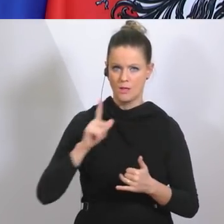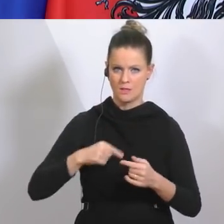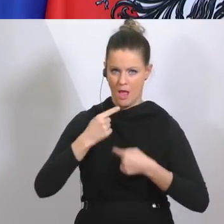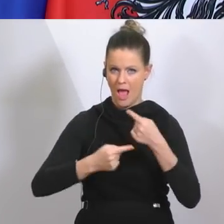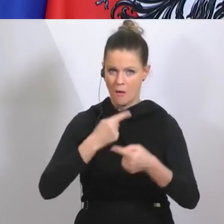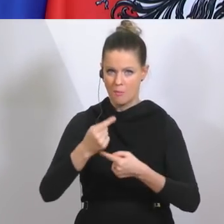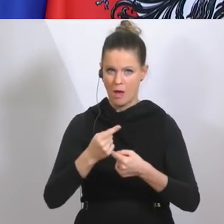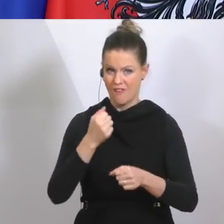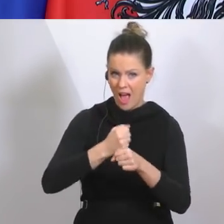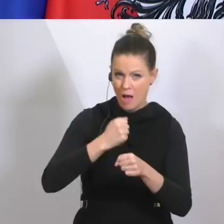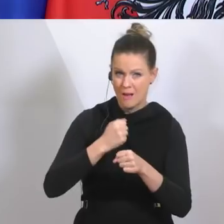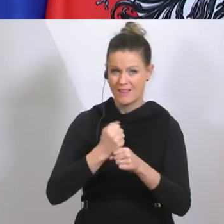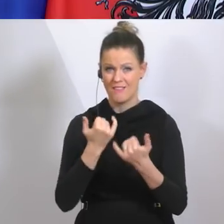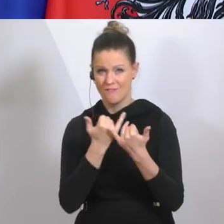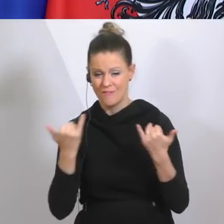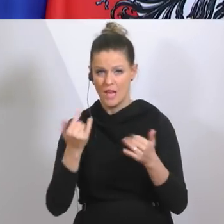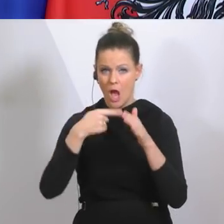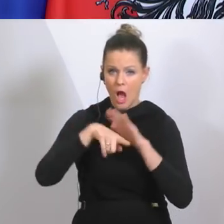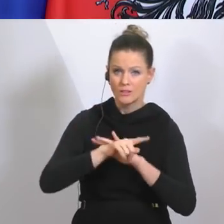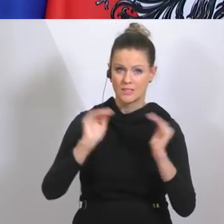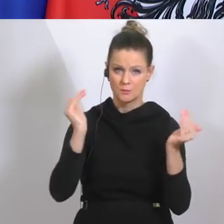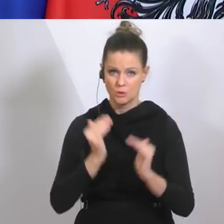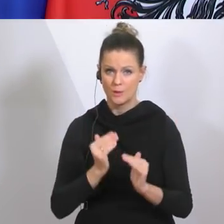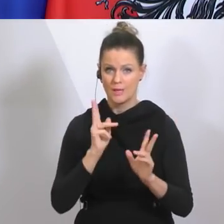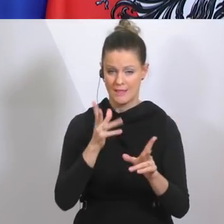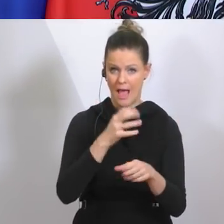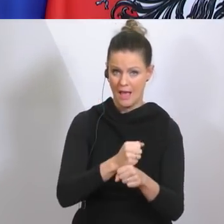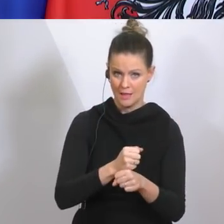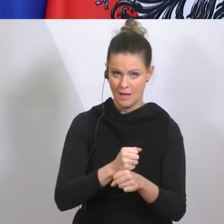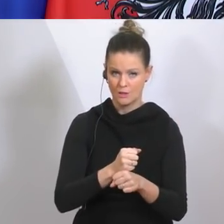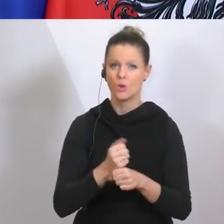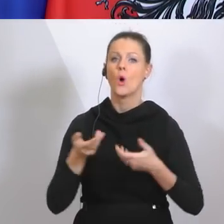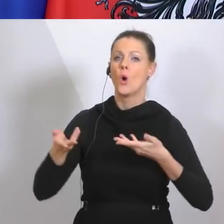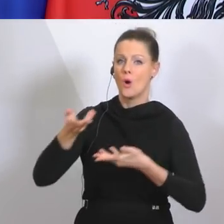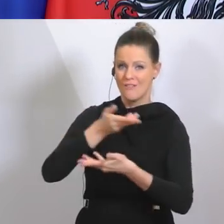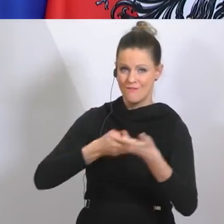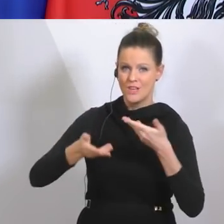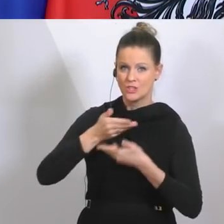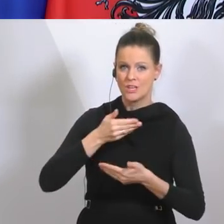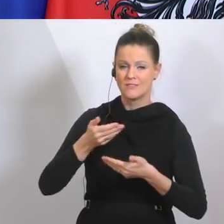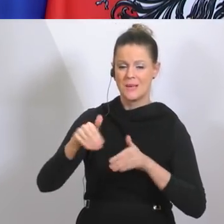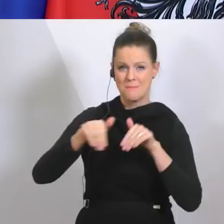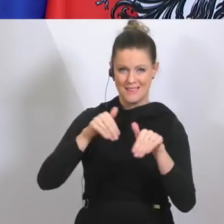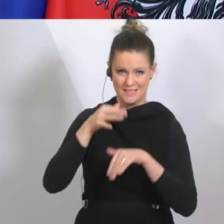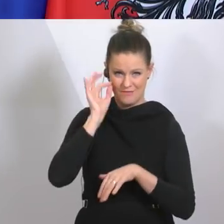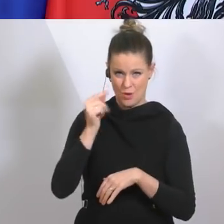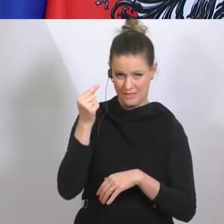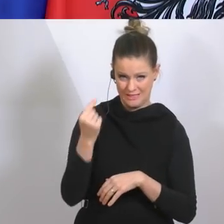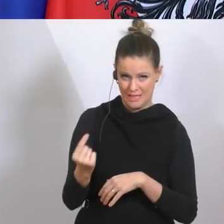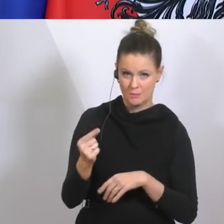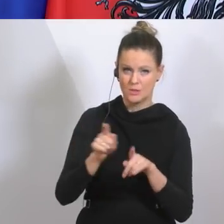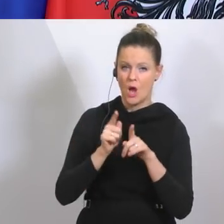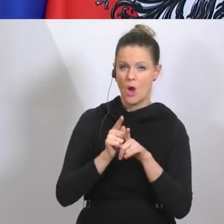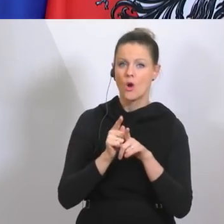sicherzustellen, dass die Ausgangsbeschränkungen eingehalten werden und die Wirtschaftsministerin wird versuchen, so gut als möglich die